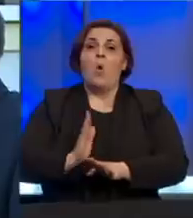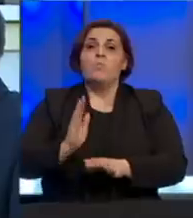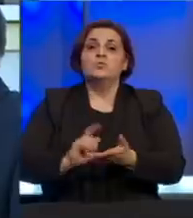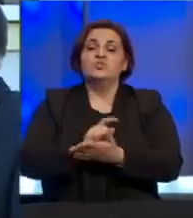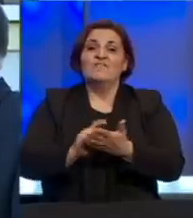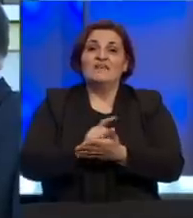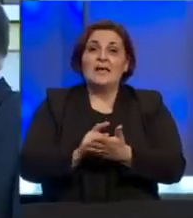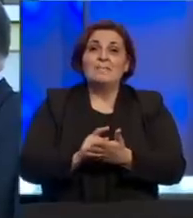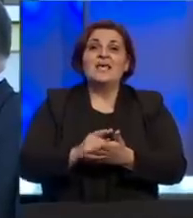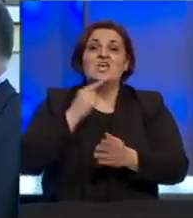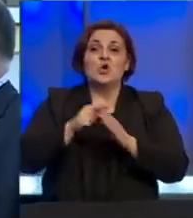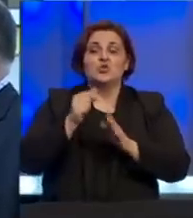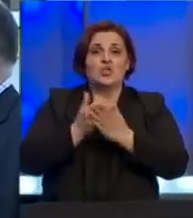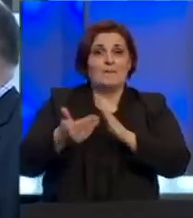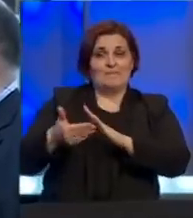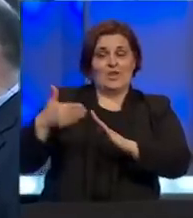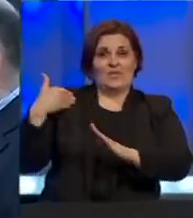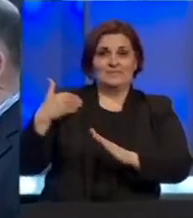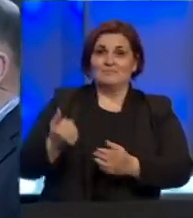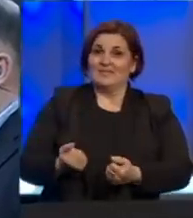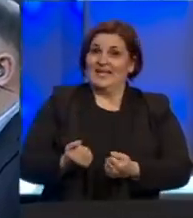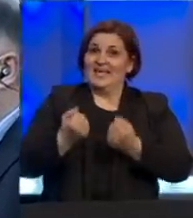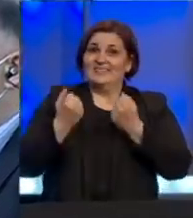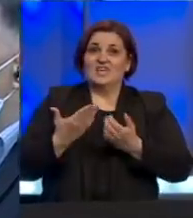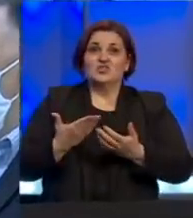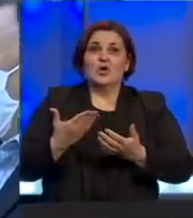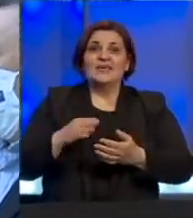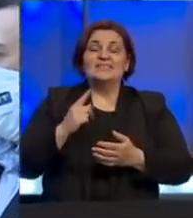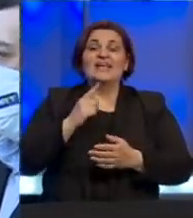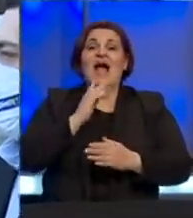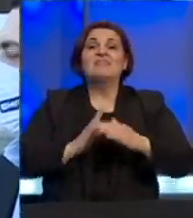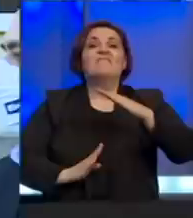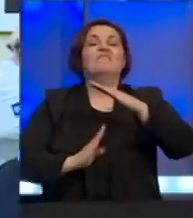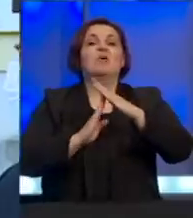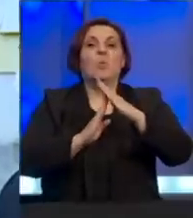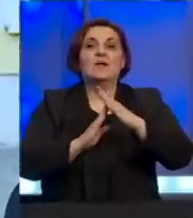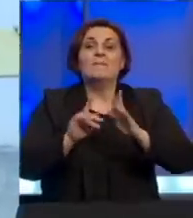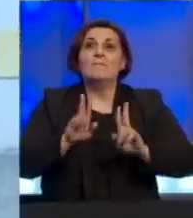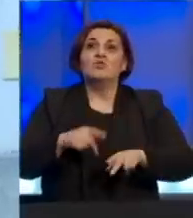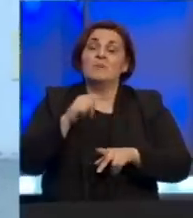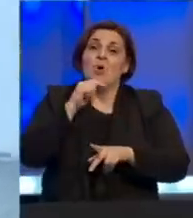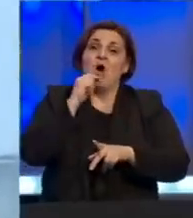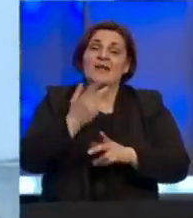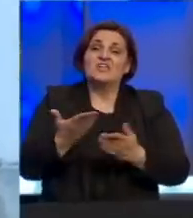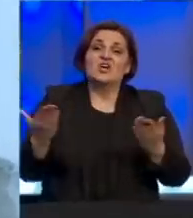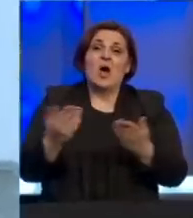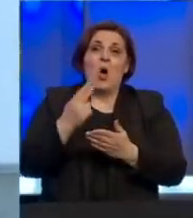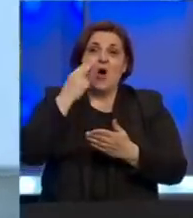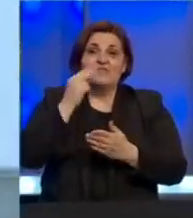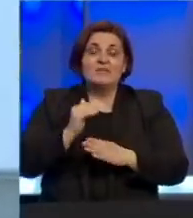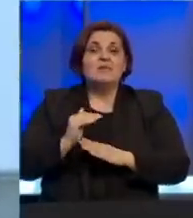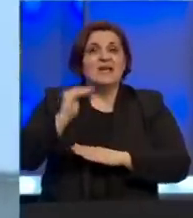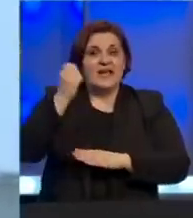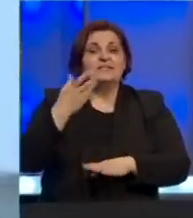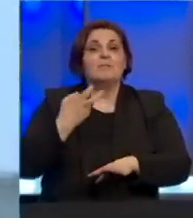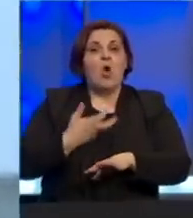periodu, ali periodu iza nas, je da je tješko dreviti vrhu unac epidemija. Ono što je trenutno, da mi možemo reći da naravno, kao što vidimo, raste broje